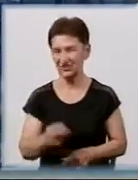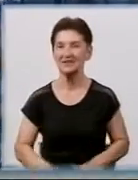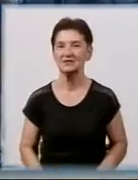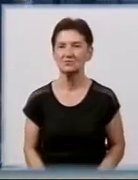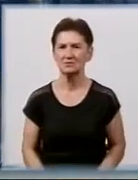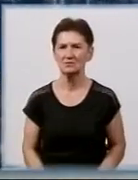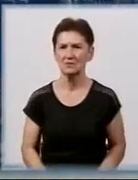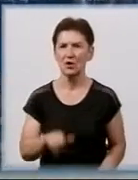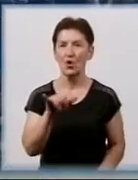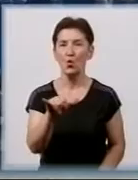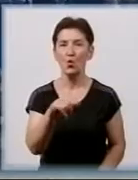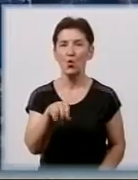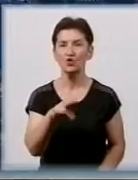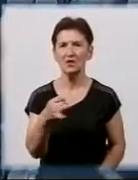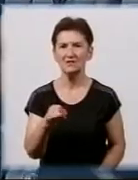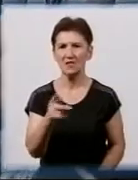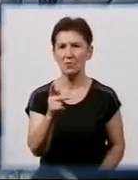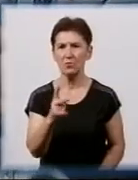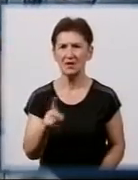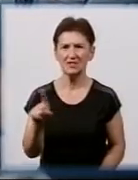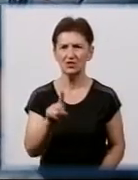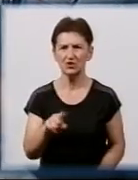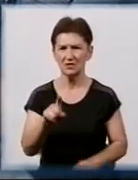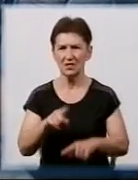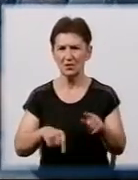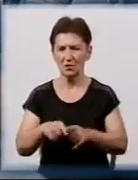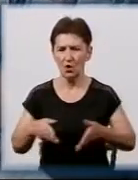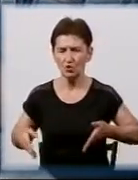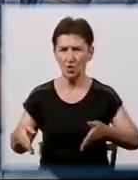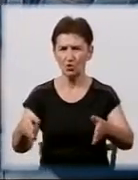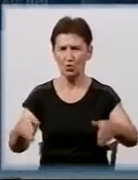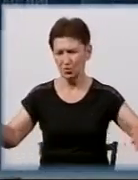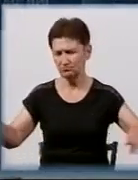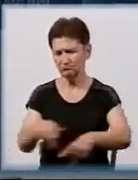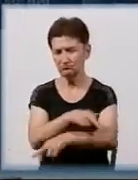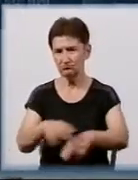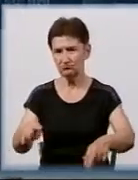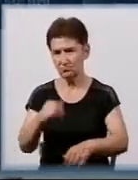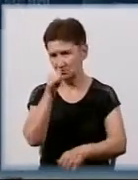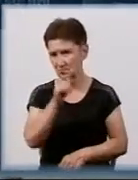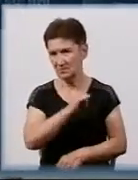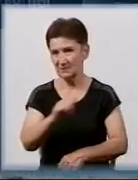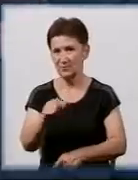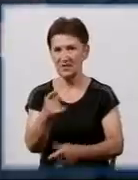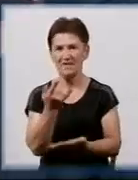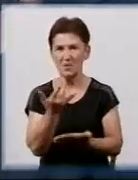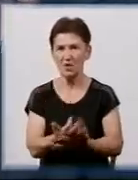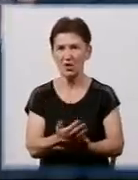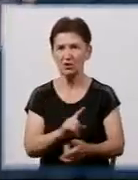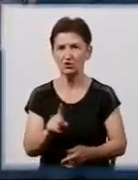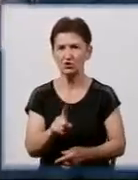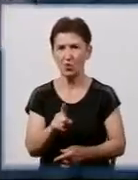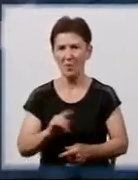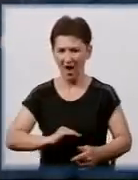У Долинському районі півтори години учасники АТО та їх рідні перекривали дорогу з Кропивницького на Кривий Ріг. У такий спосіб вимагали, аби місцевий